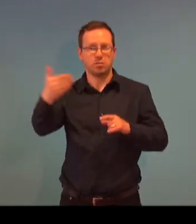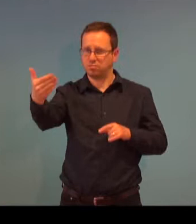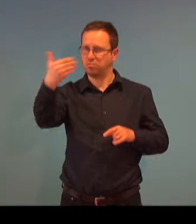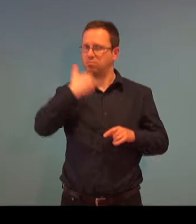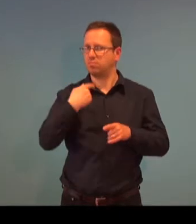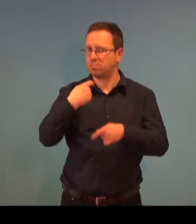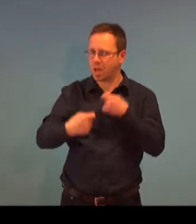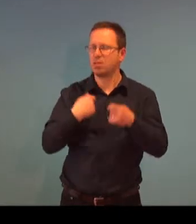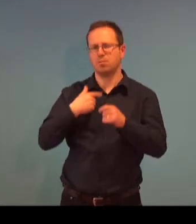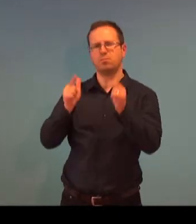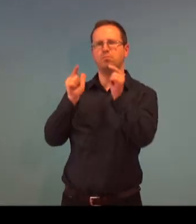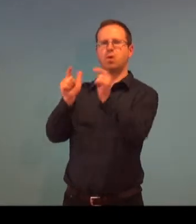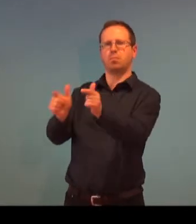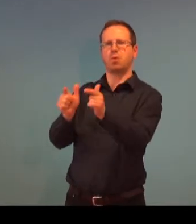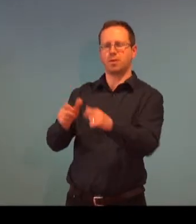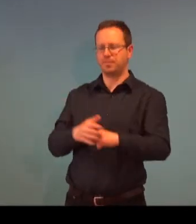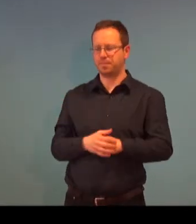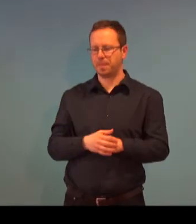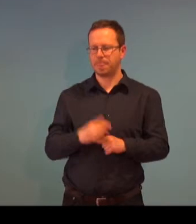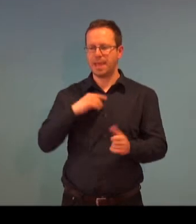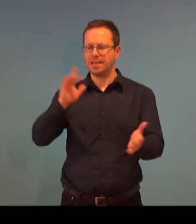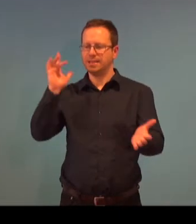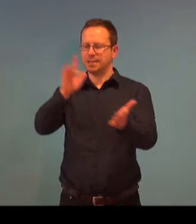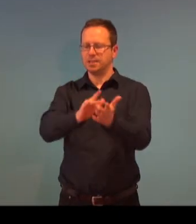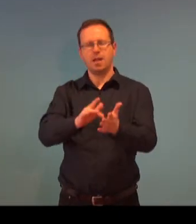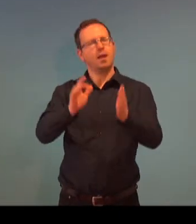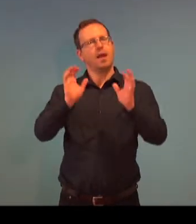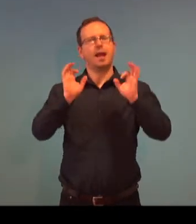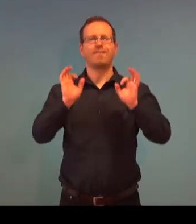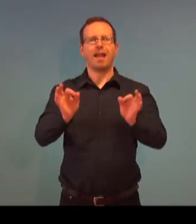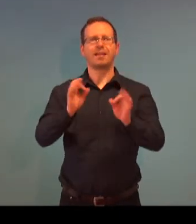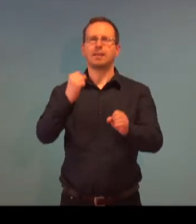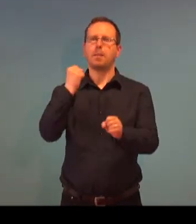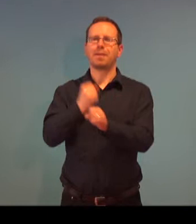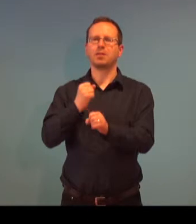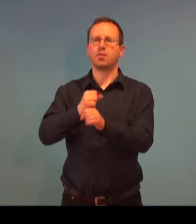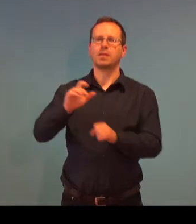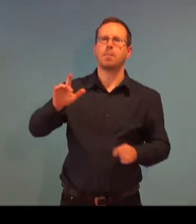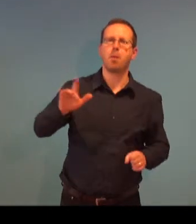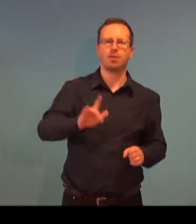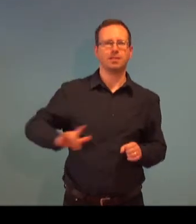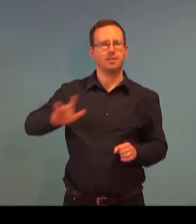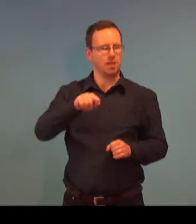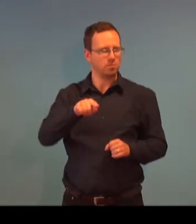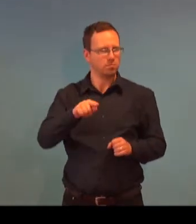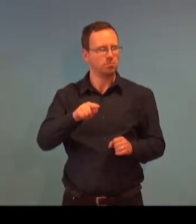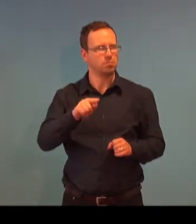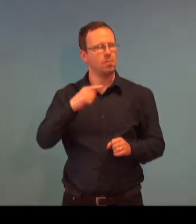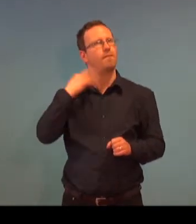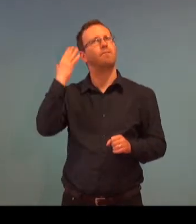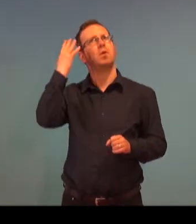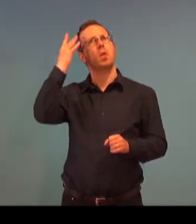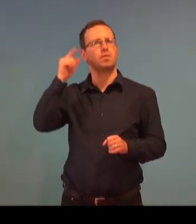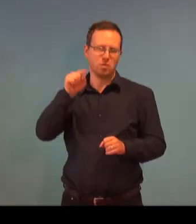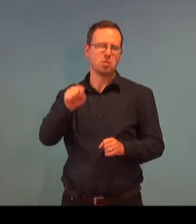dostali a mohli tuto práci vykonávat. Naším cílem bylo vytvářet kolegní pracovní pozice